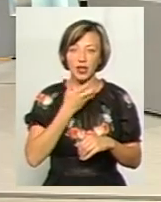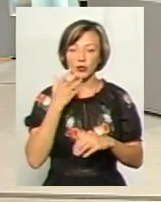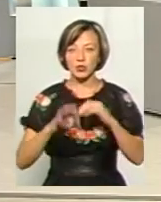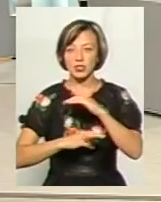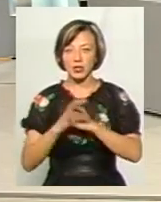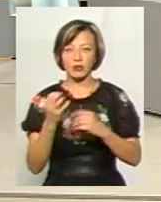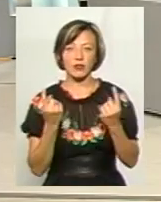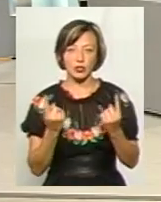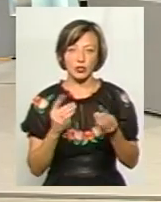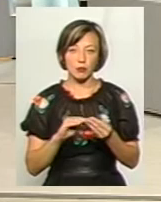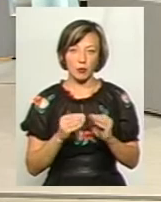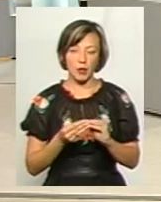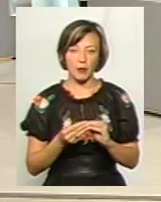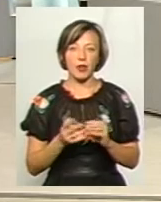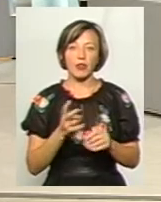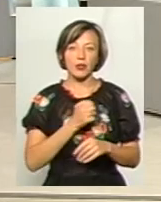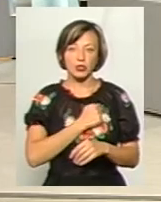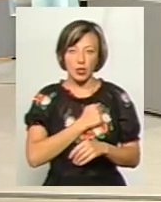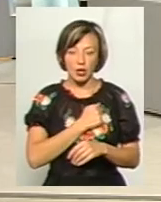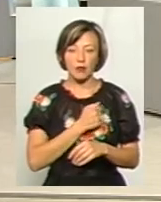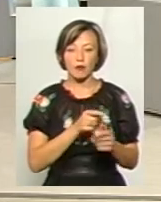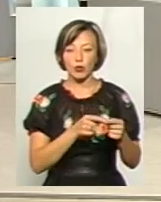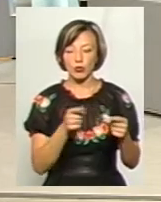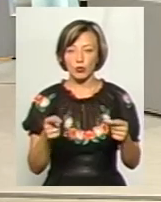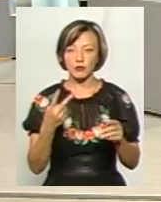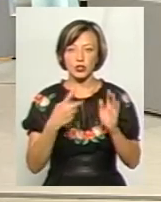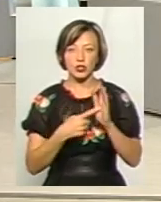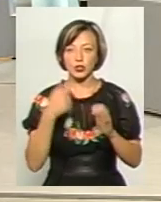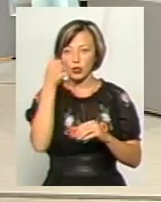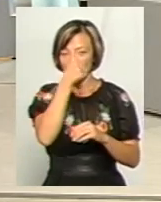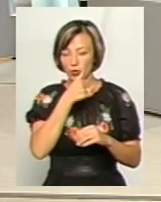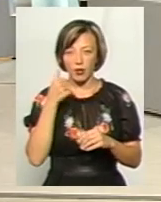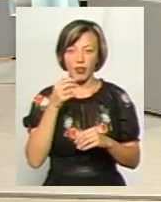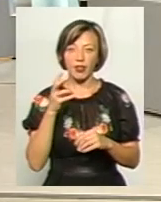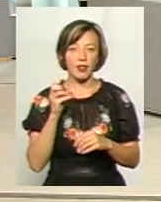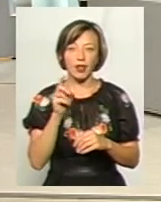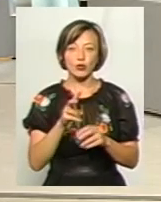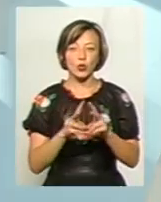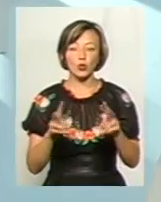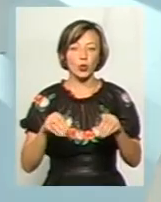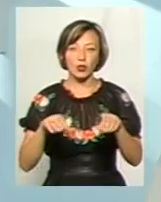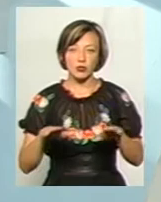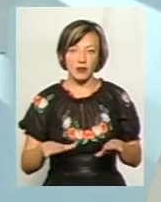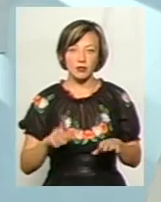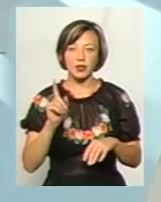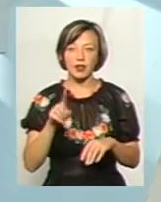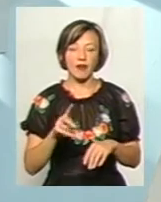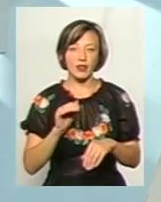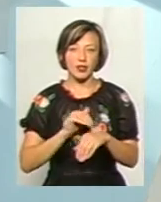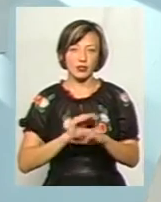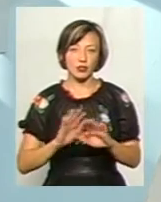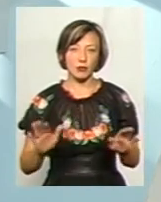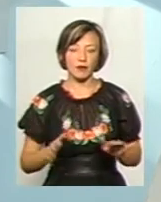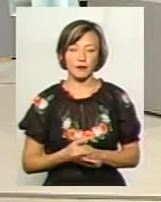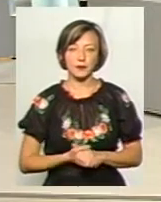це величезна проблема. на жаль, її впродовж 26 років абсолютно не те, що ніхто не розв'язував, навіть не зачіпав.